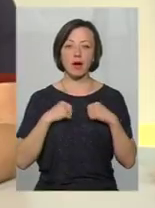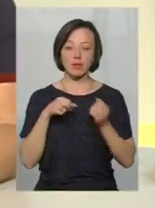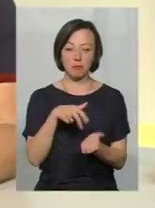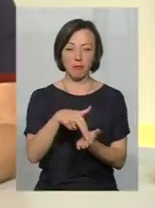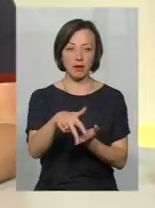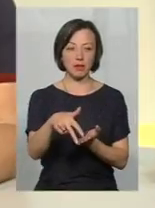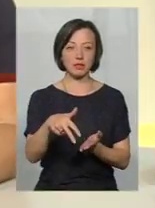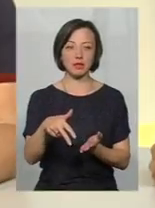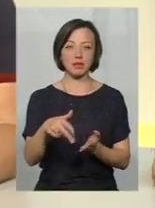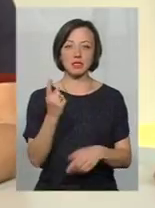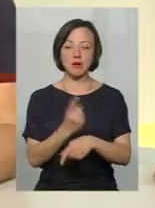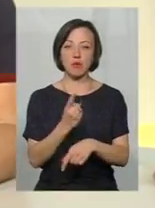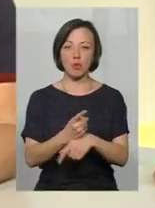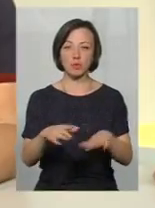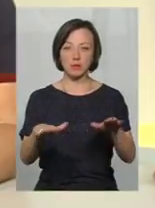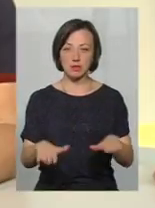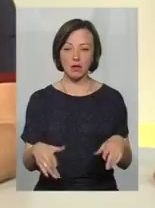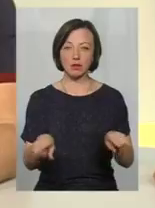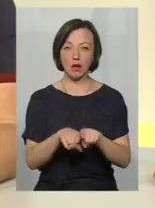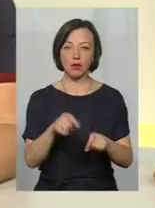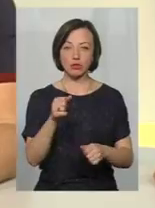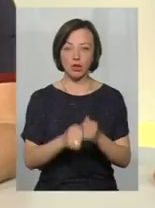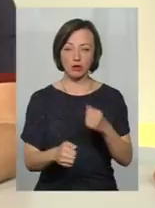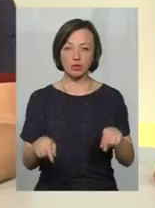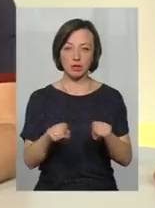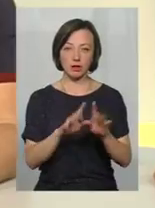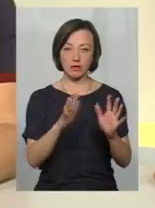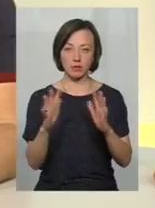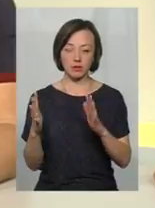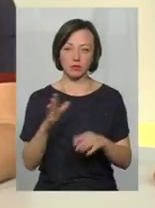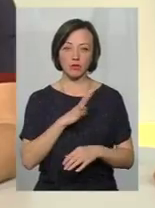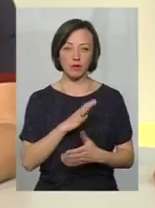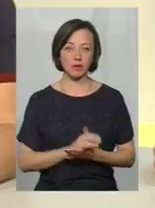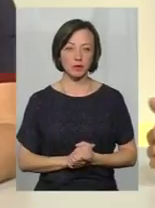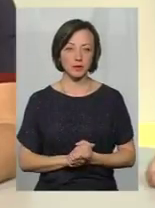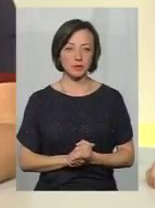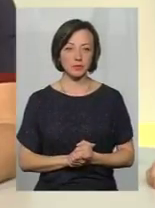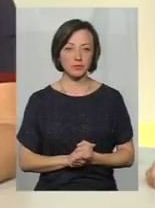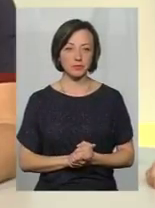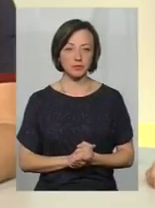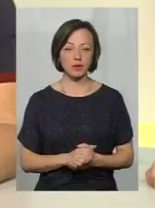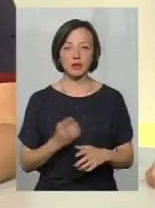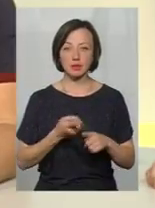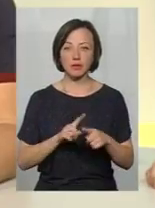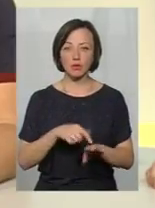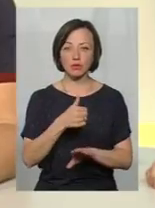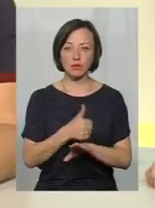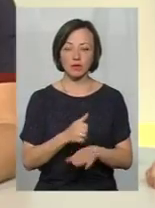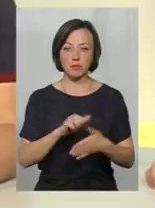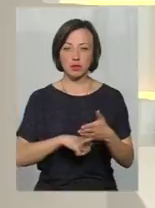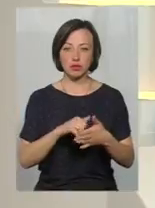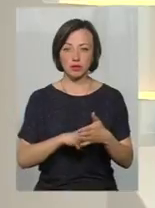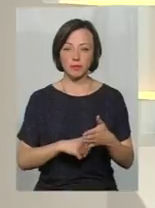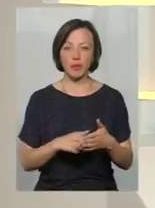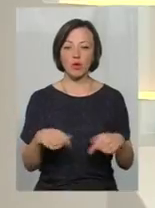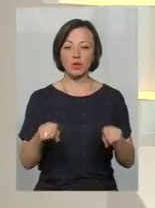проїздну частину в заборонених місцях, також досить часто такі випадки ми фіксуємо. Тобто ось є основні причини таких ДТП. О